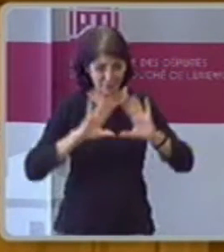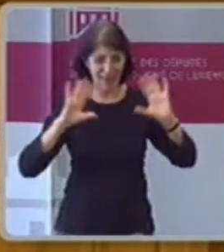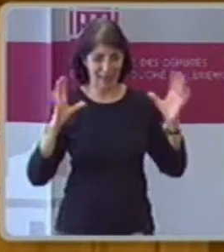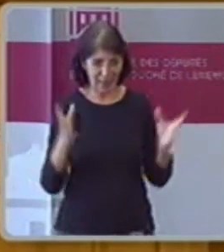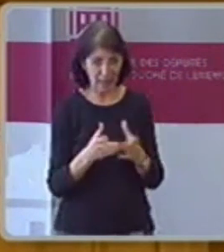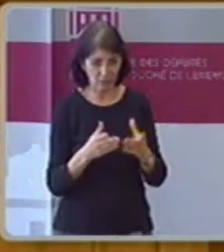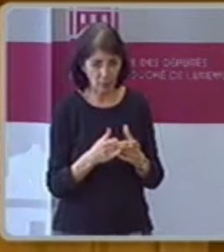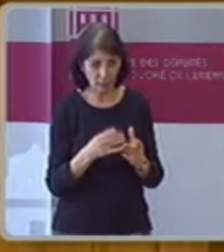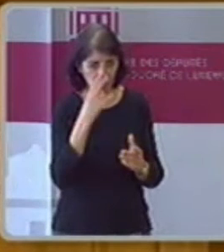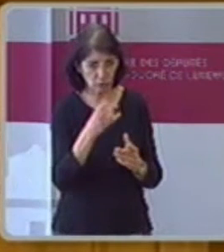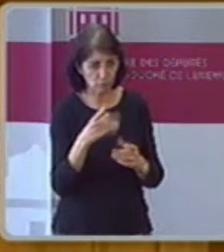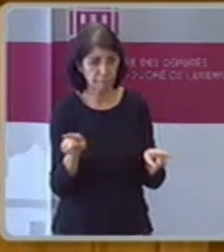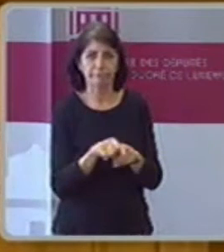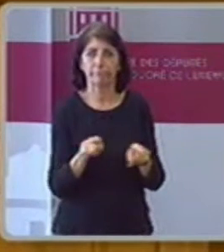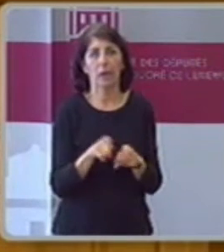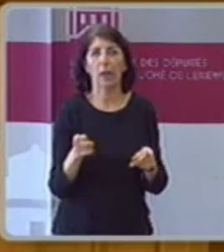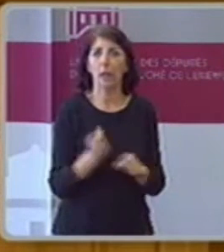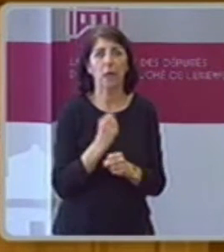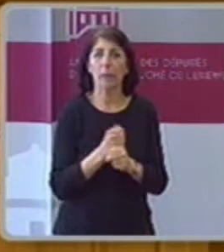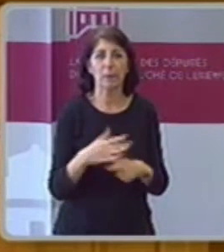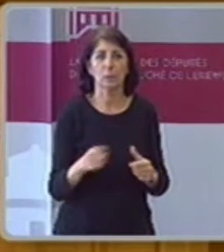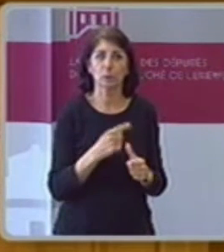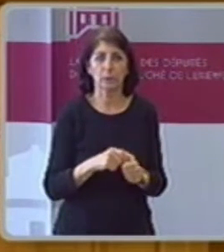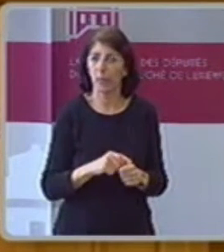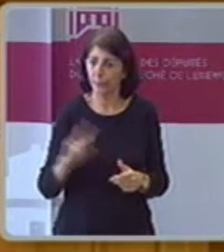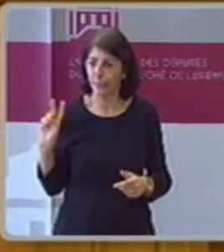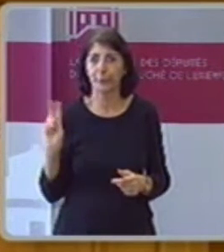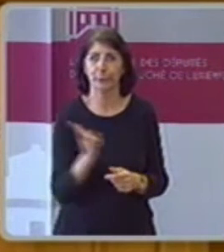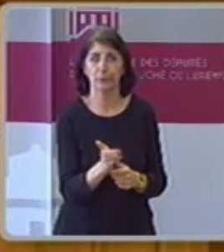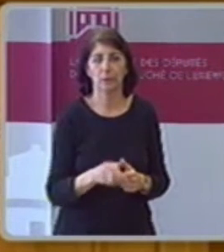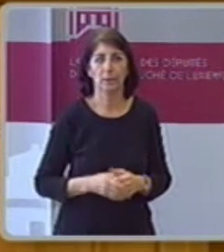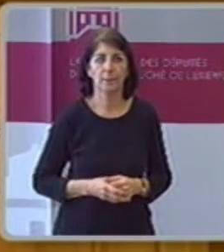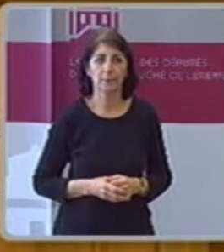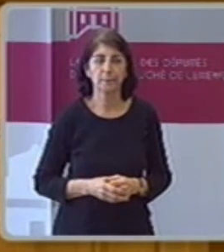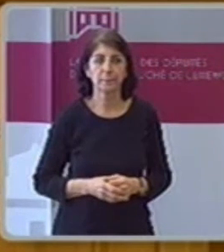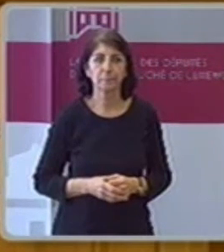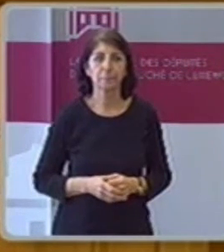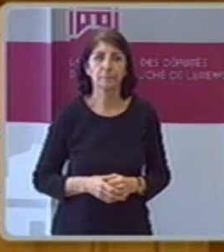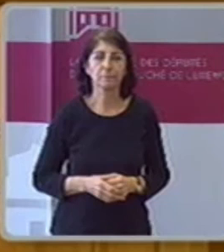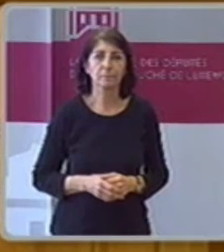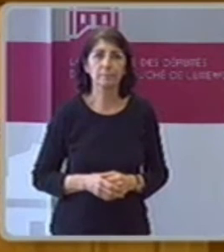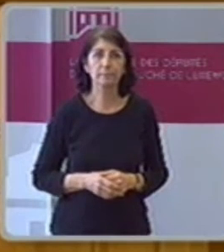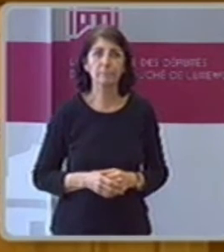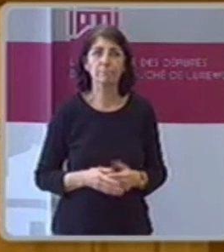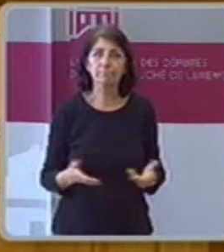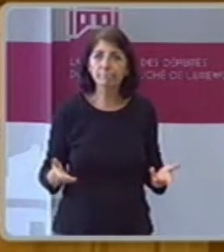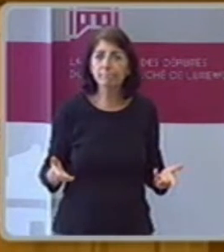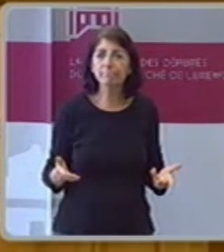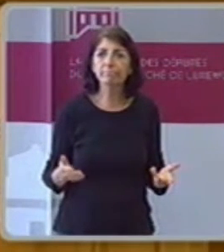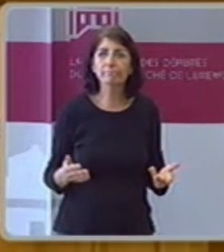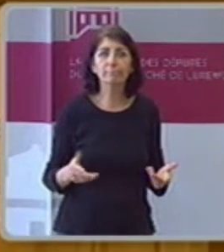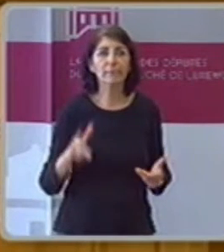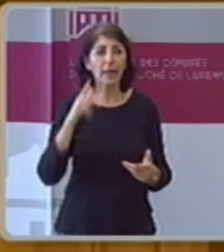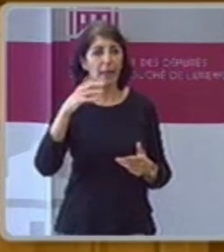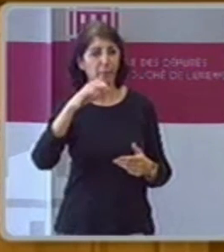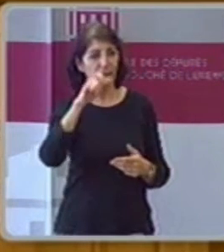Herr Präsident die Regierung setzt auf eine maximale Wurst und die kruzielle froh